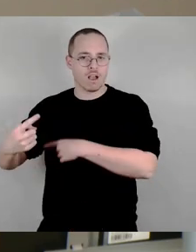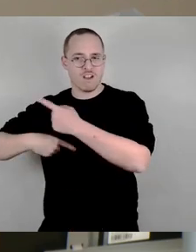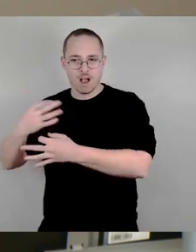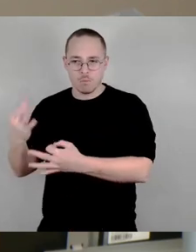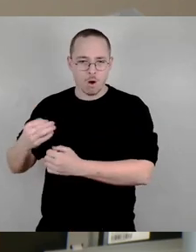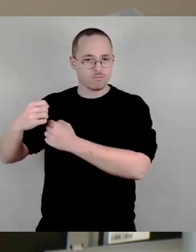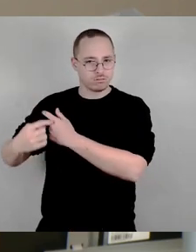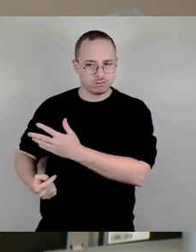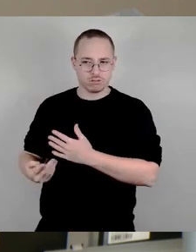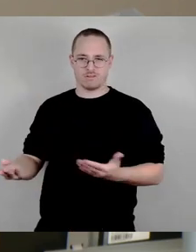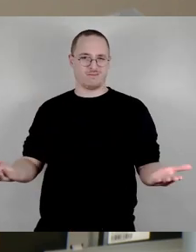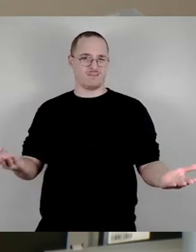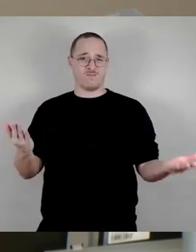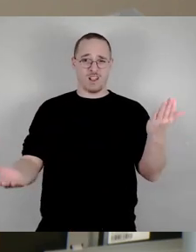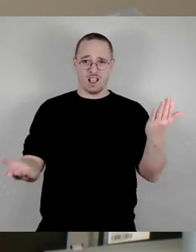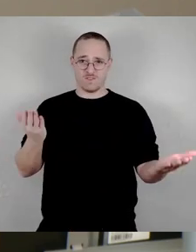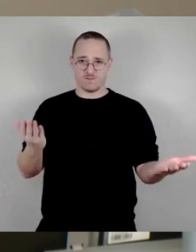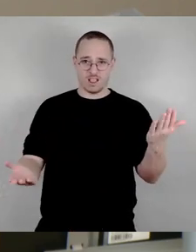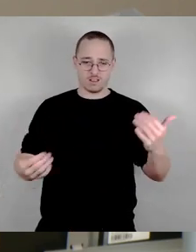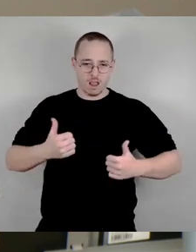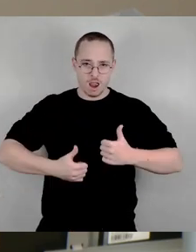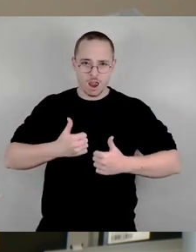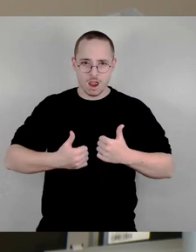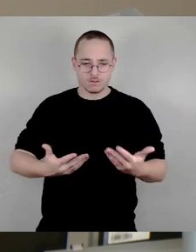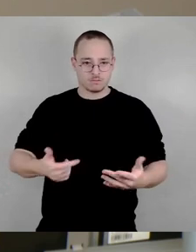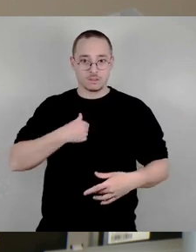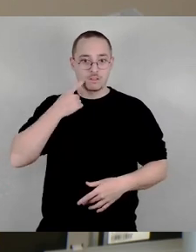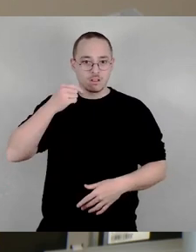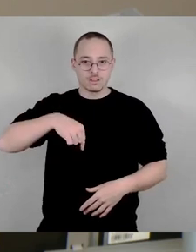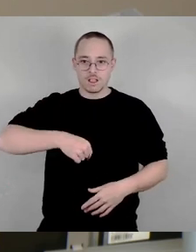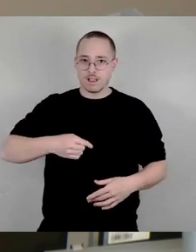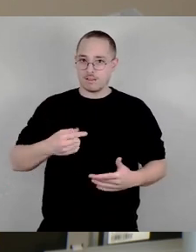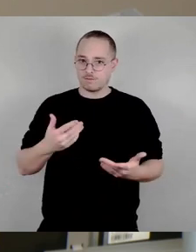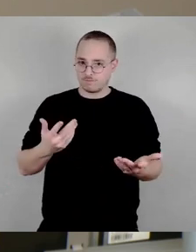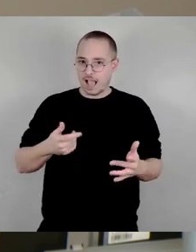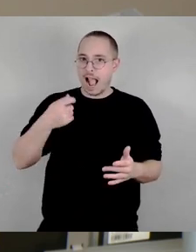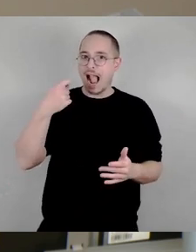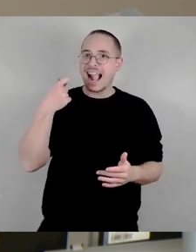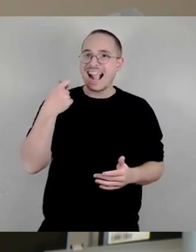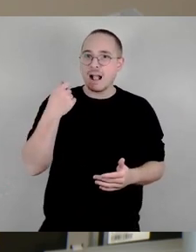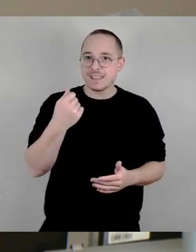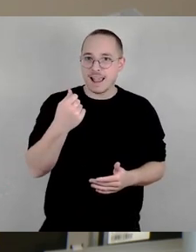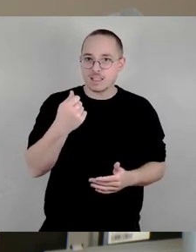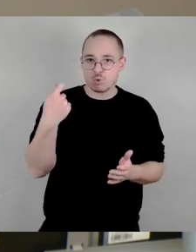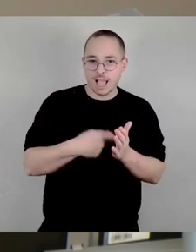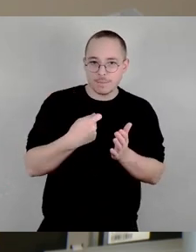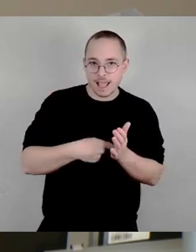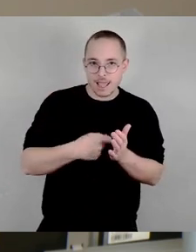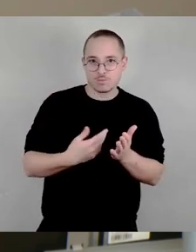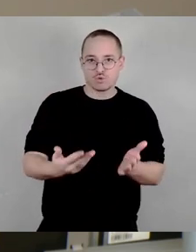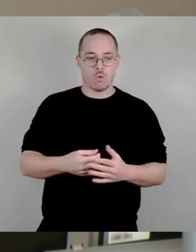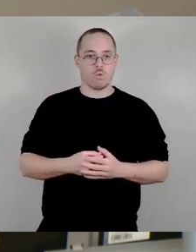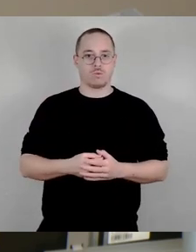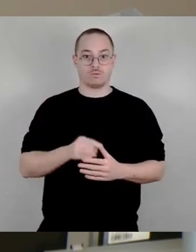jetzt? Ich dachte immer, wir leben hier im Kapitalismus und im Kapitalismus muss ich mir doch überlegen, ich habe hier einen Gegenstand, ein